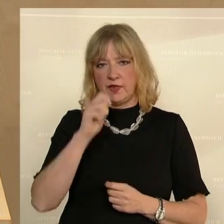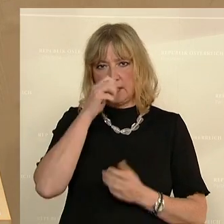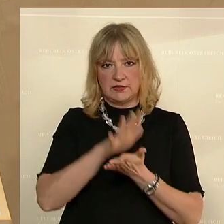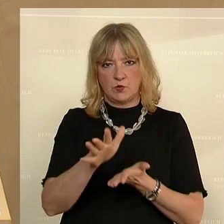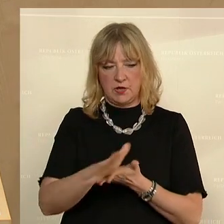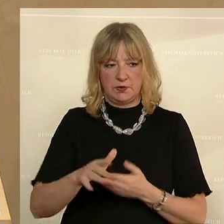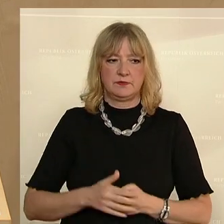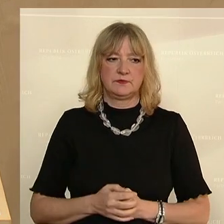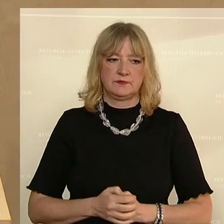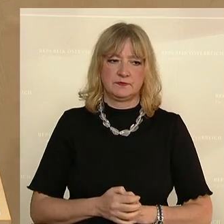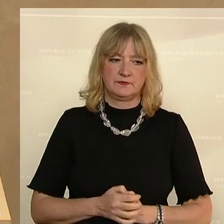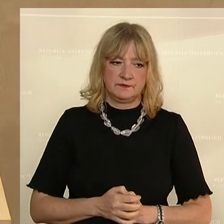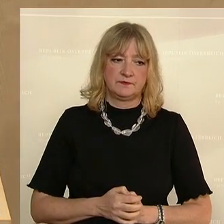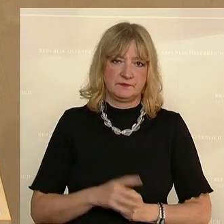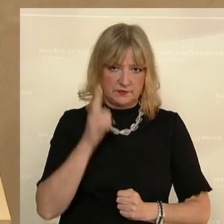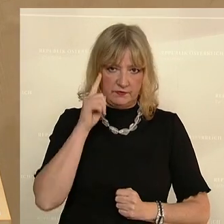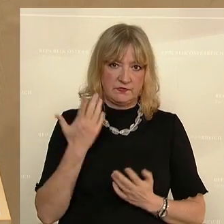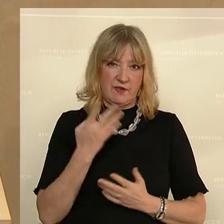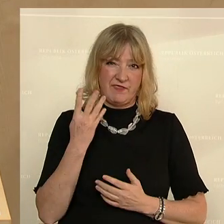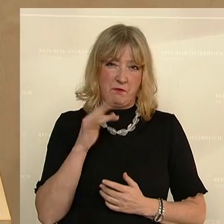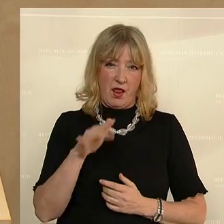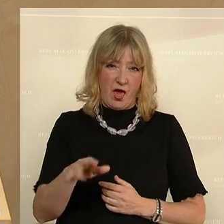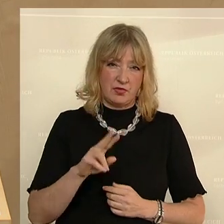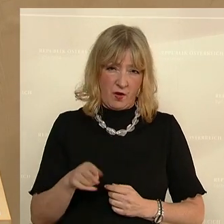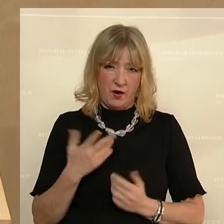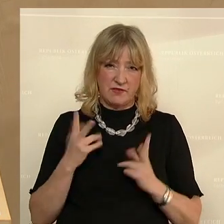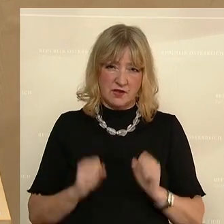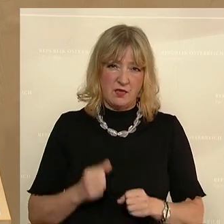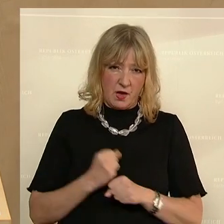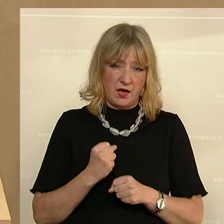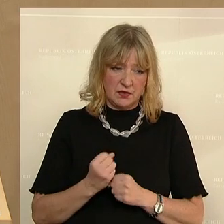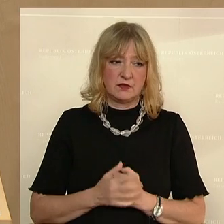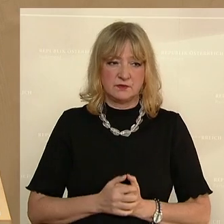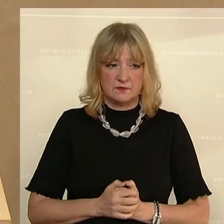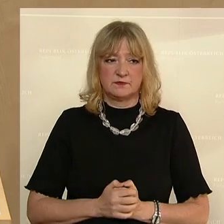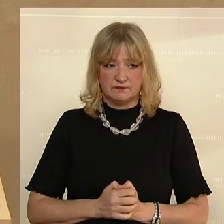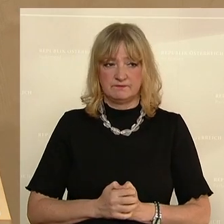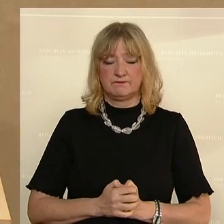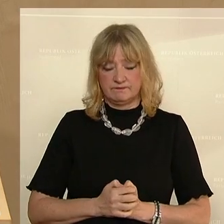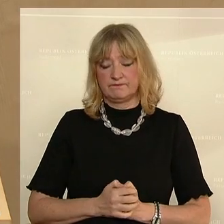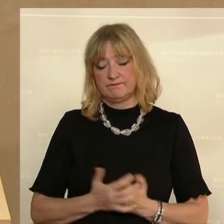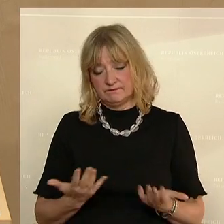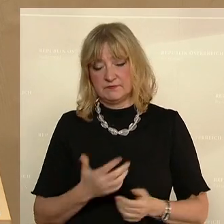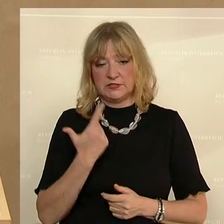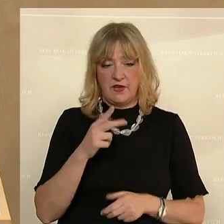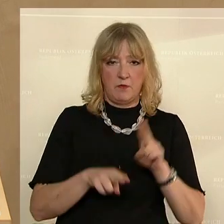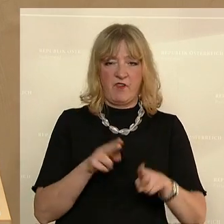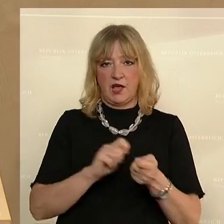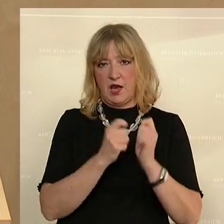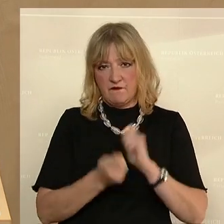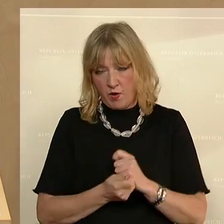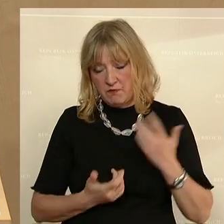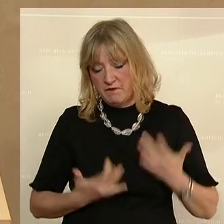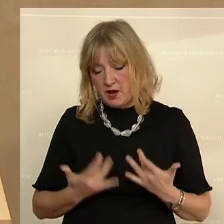ausgegeben. Wissen Sie, was man mit 4 Milliarden Euro alles machen kann? Wahrscheinlich zwei Pflegereformen,